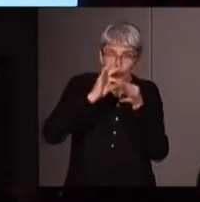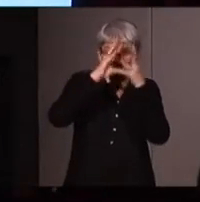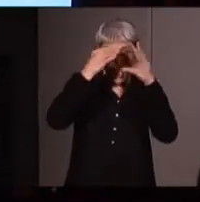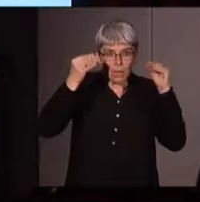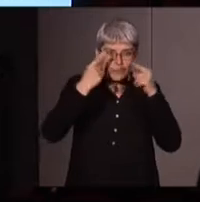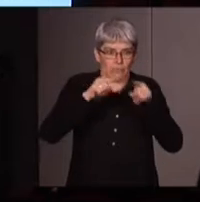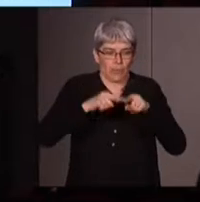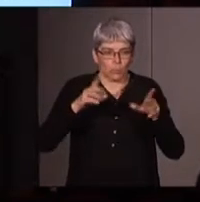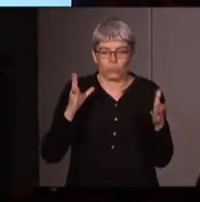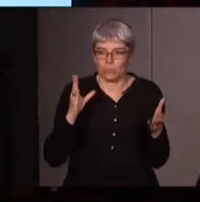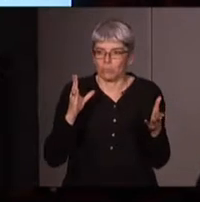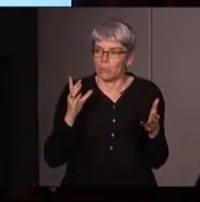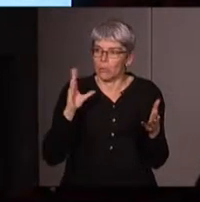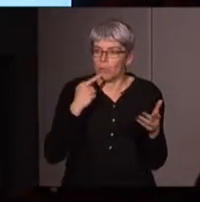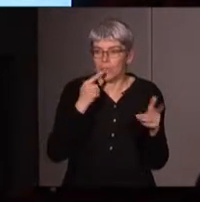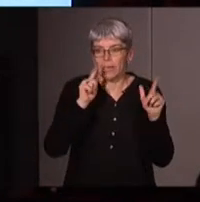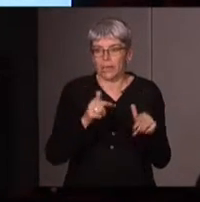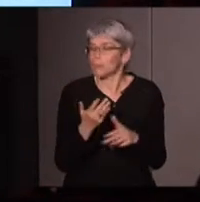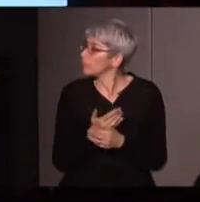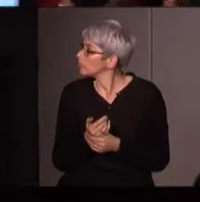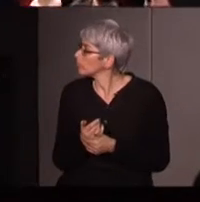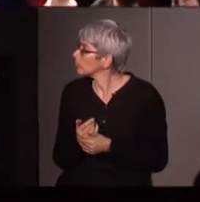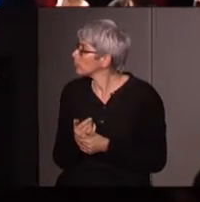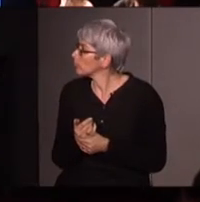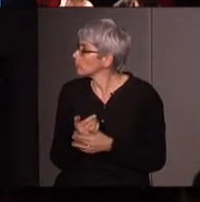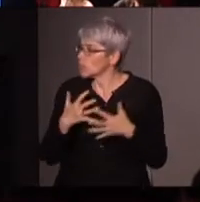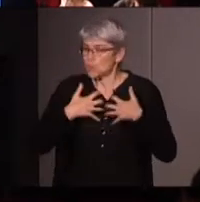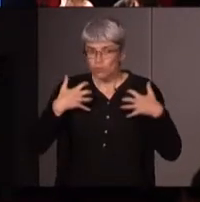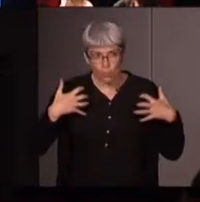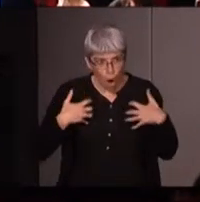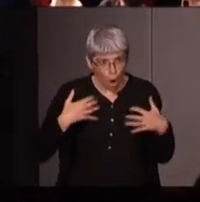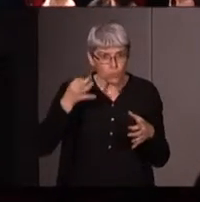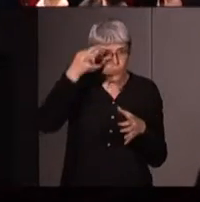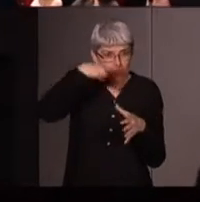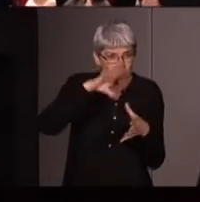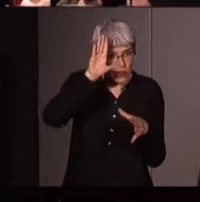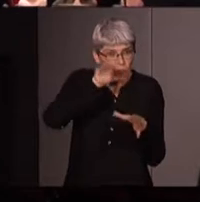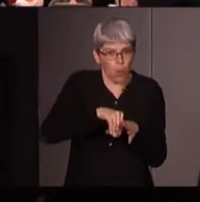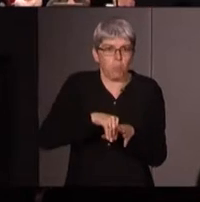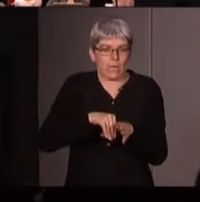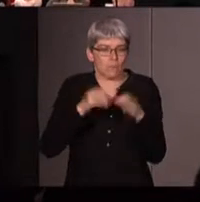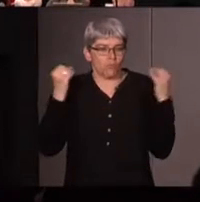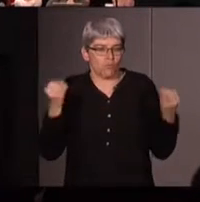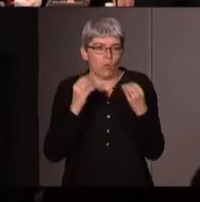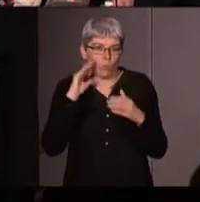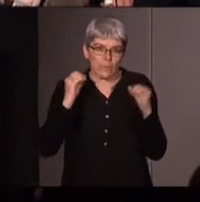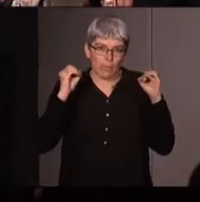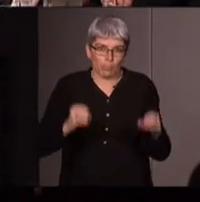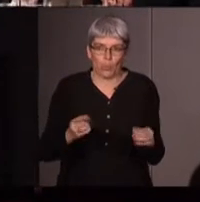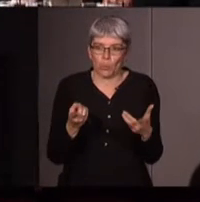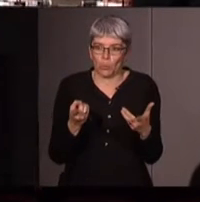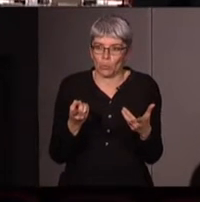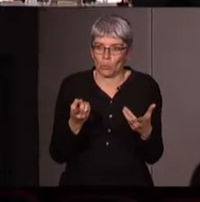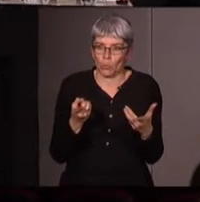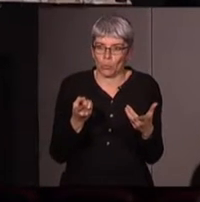rationnelles, embrassant à la fois la science et la magie, de telles façons à être capables de